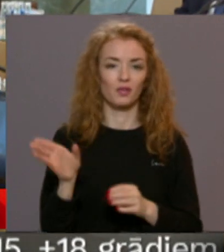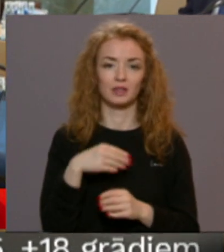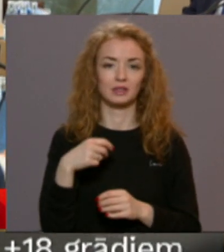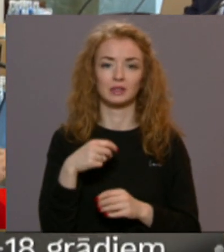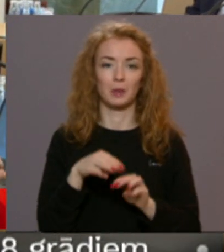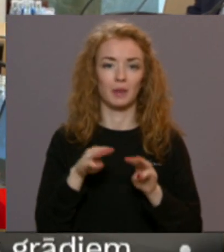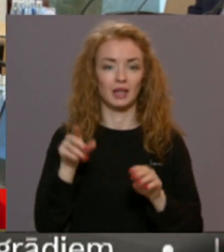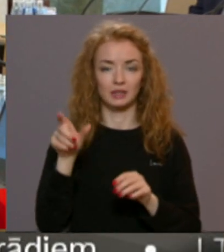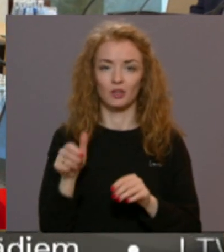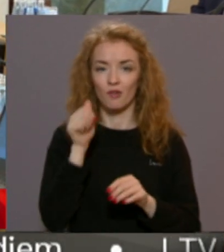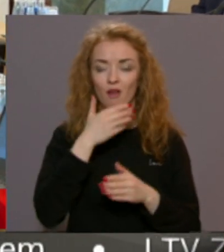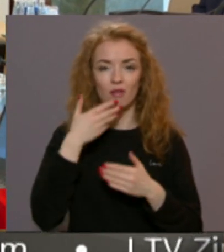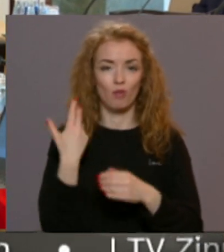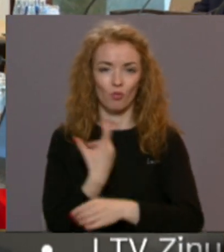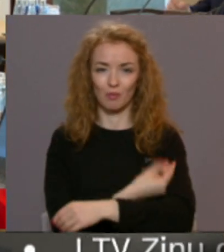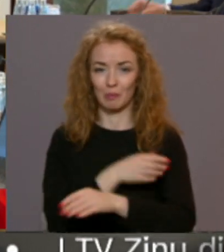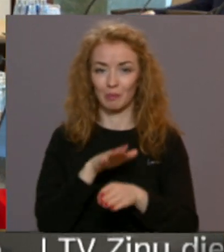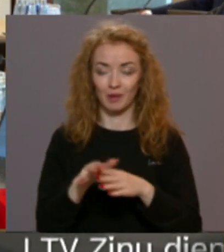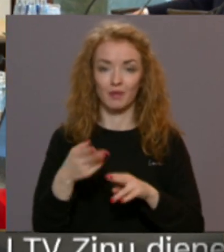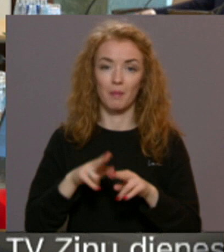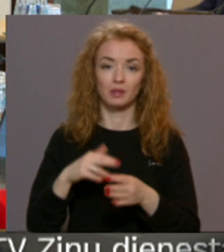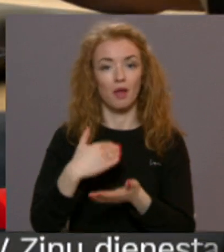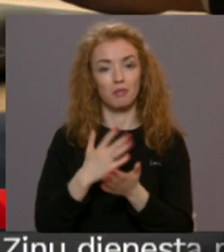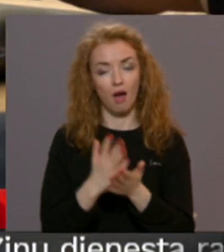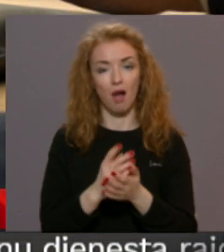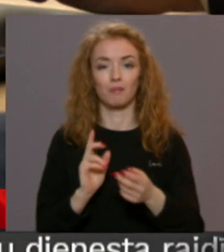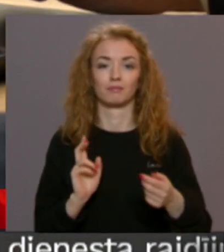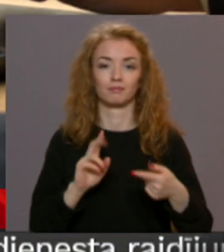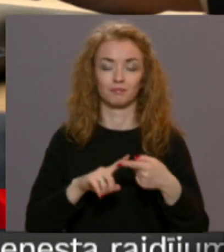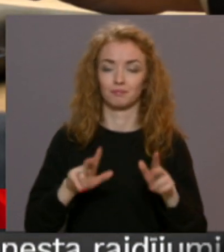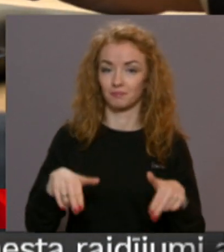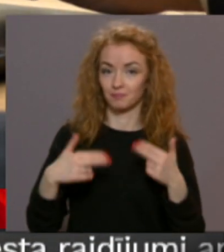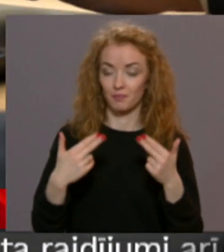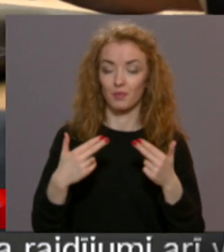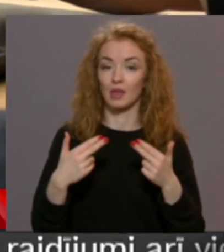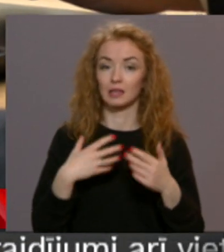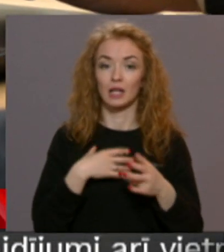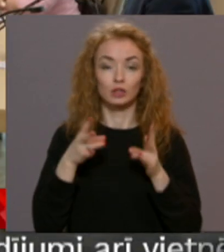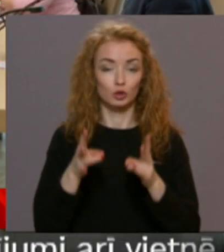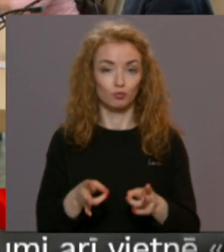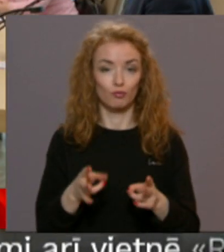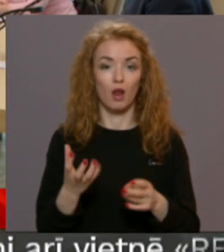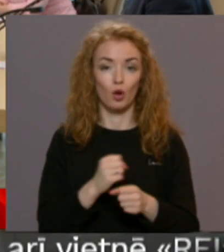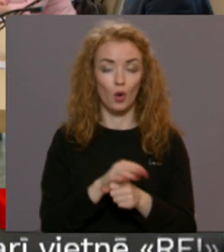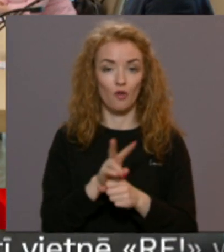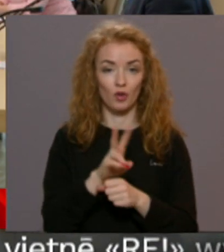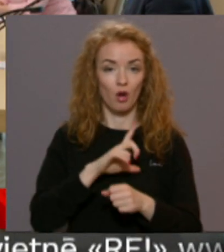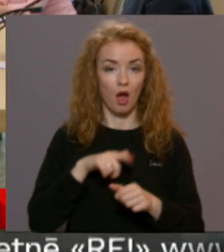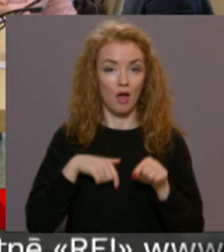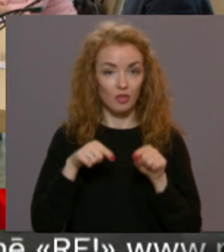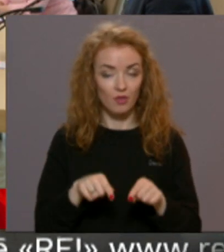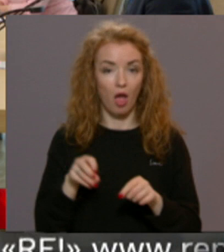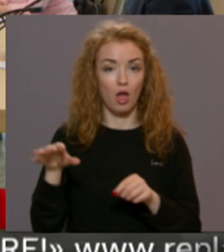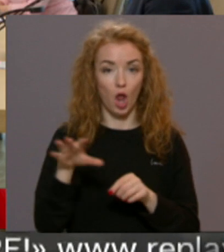izgājuši pilnu vakcinācijas kursu, tāpēc daļa sēdēja pieslēdzās attālināti. Tā kā saslimstība ar COVID-19 Latvijā un Eiropā